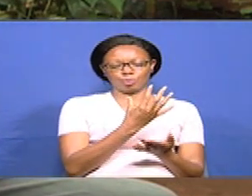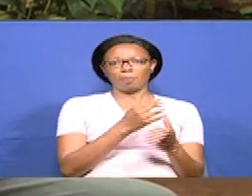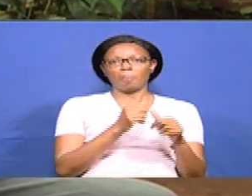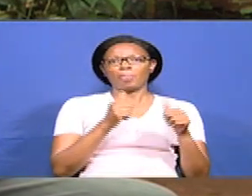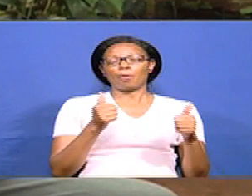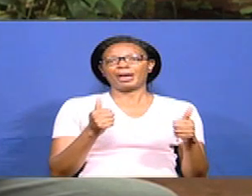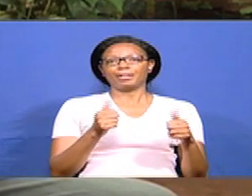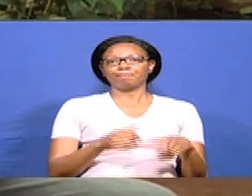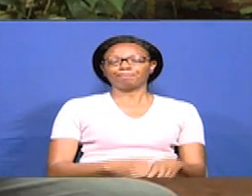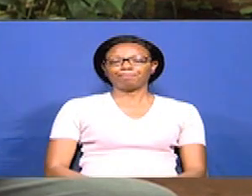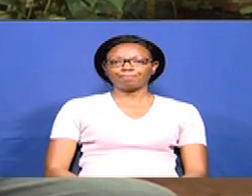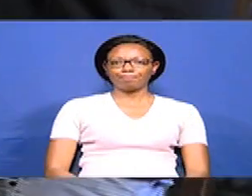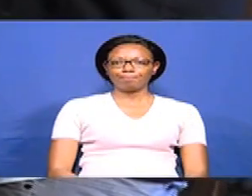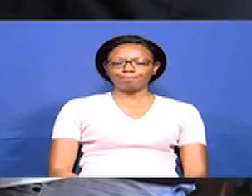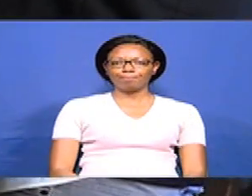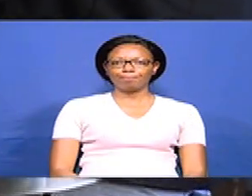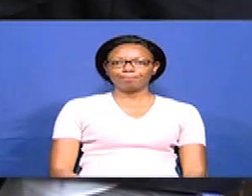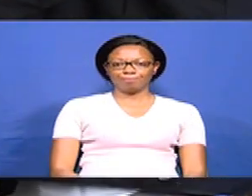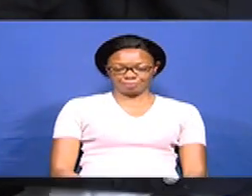So, hiyo ndo proses ya hiyo.